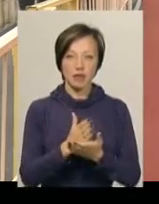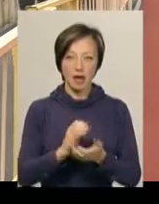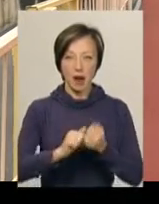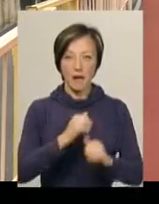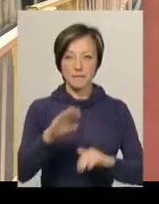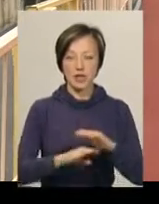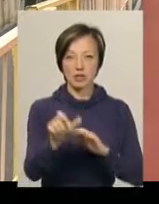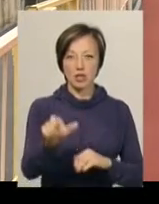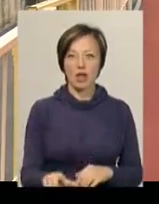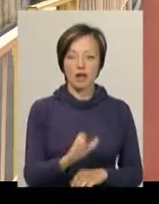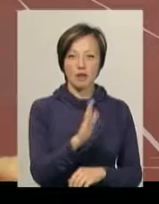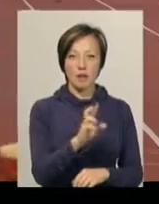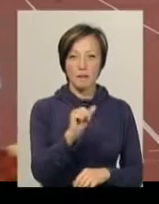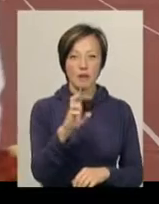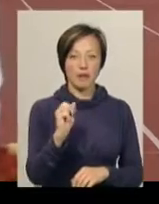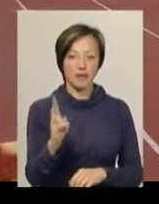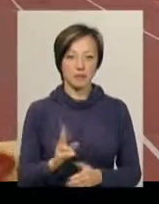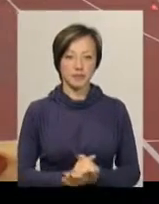кам'янчанка Вікторія Бабак.